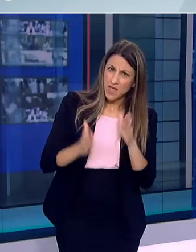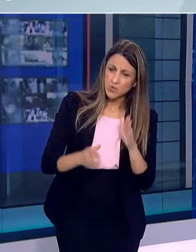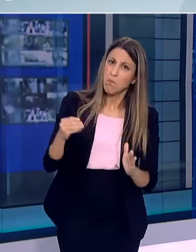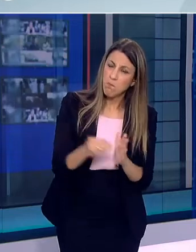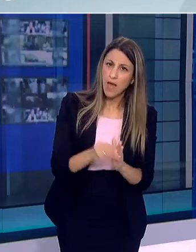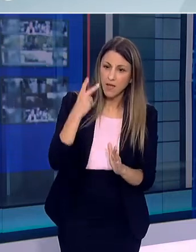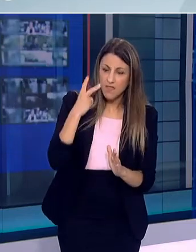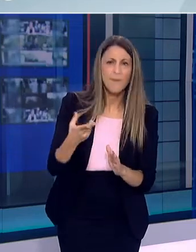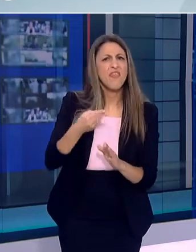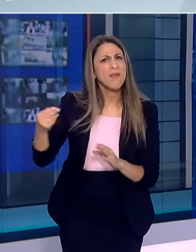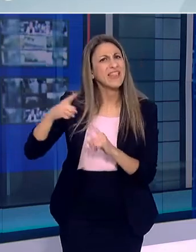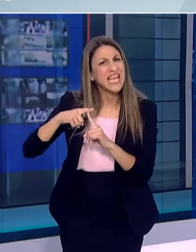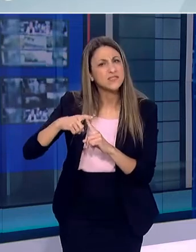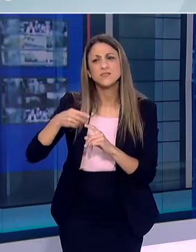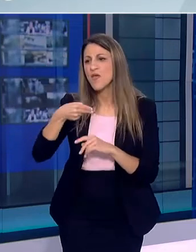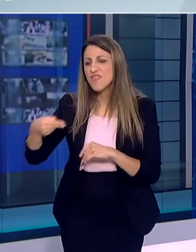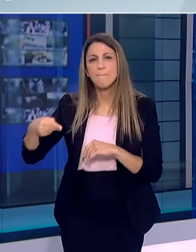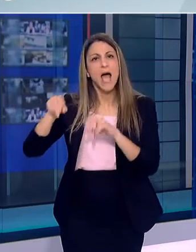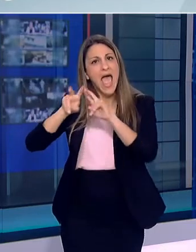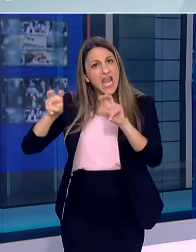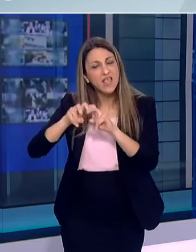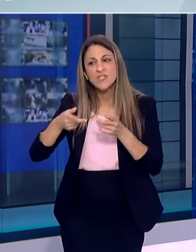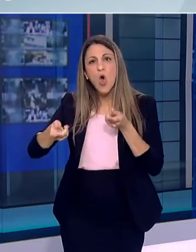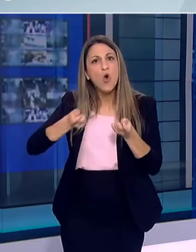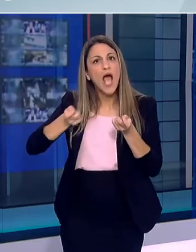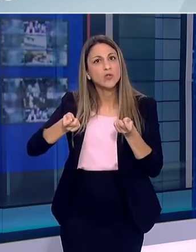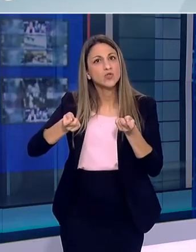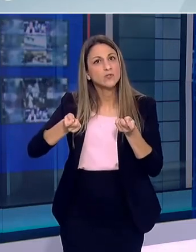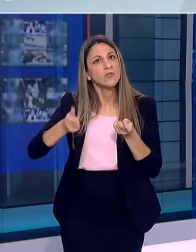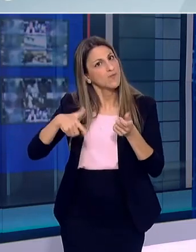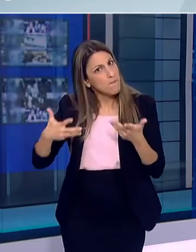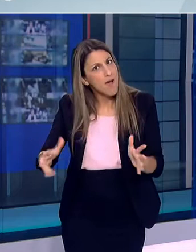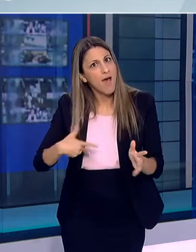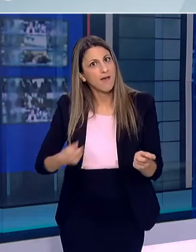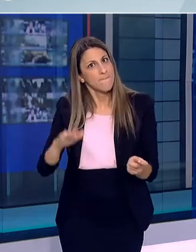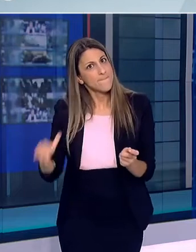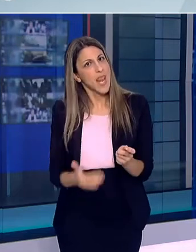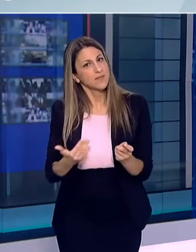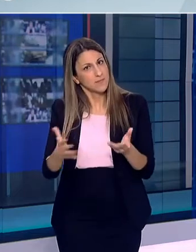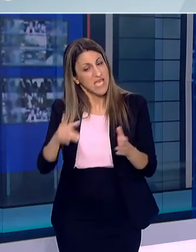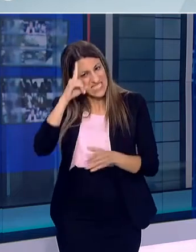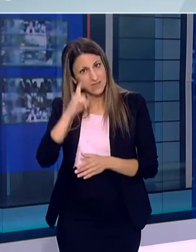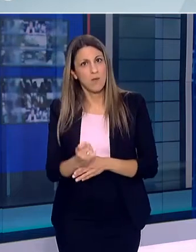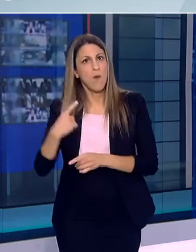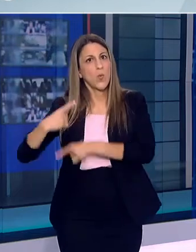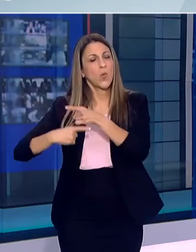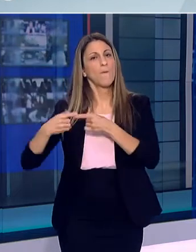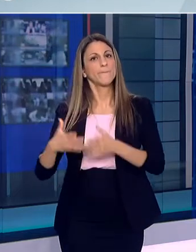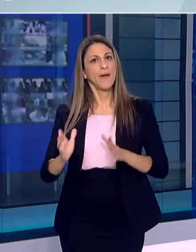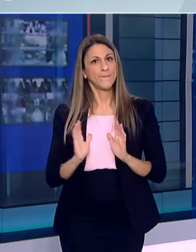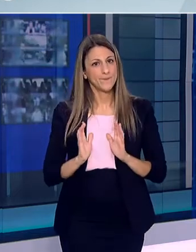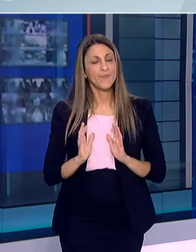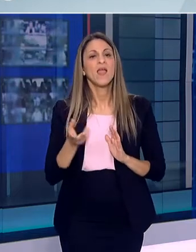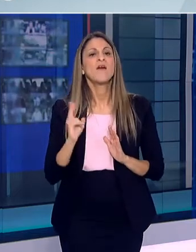γίνονται οι έλεγχοι Όλα αυτά αποτελούν τη βάση ενός πρωτόκολλου Το οποίο δεν είναι οριζόντιο μεν Αλλά μπορεί